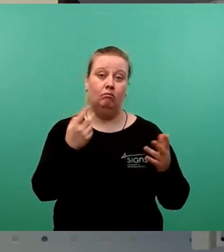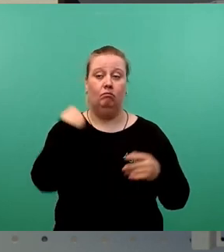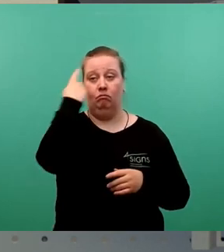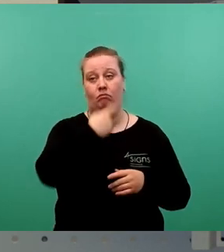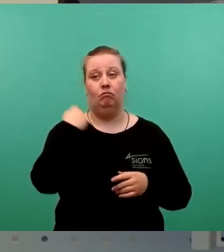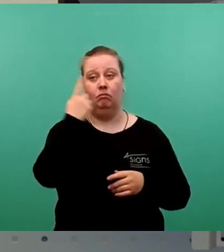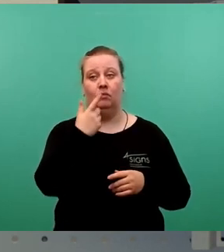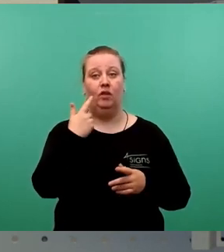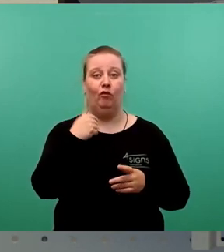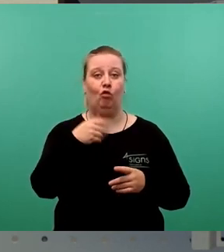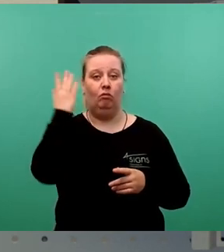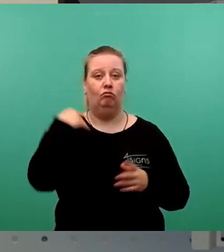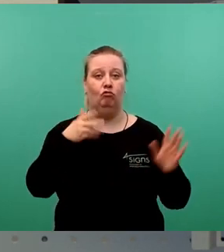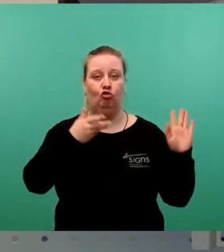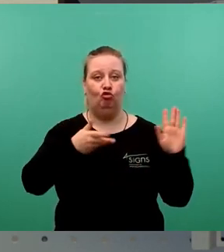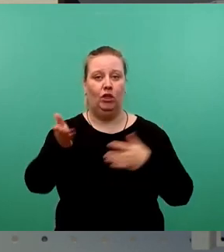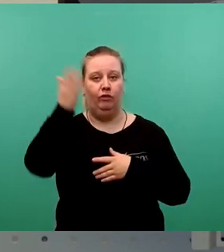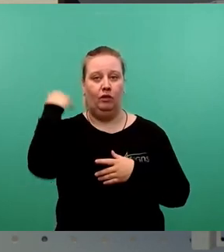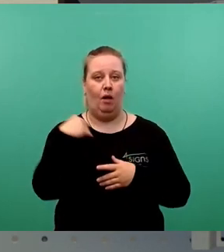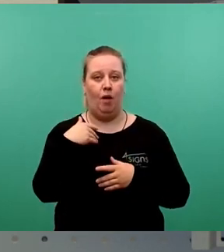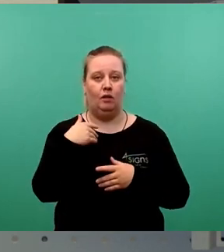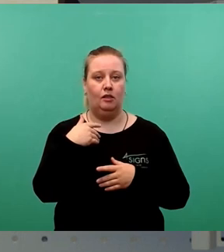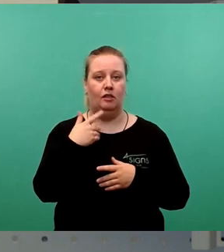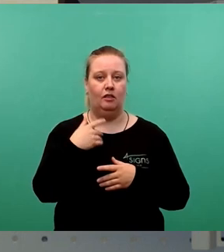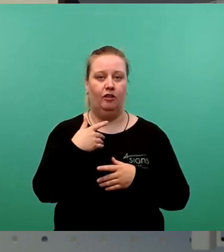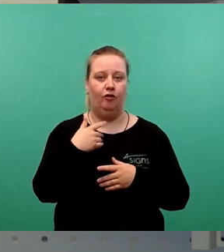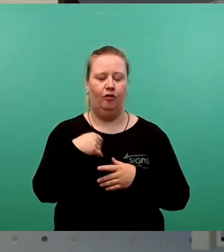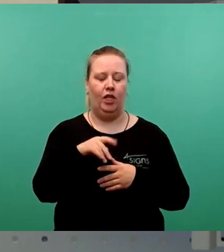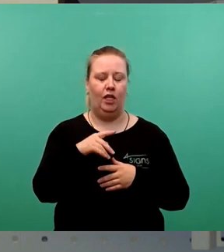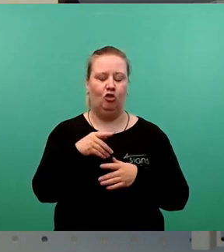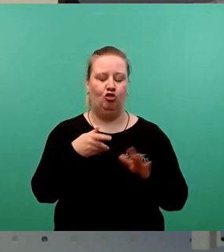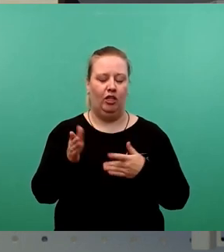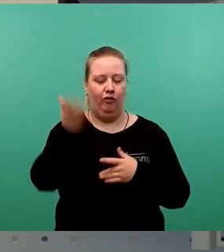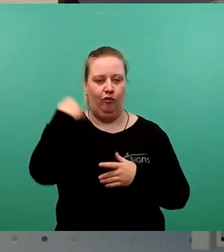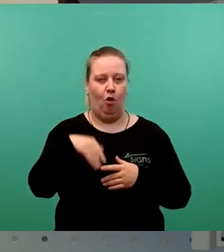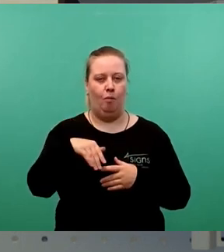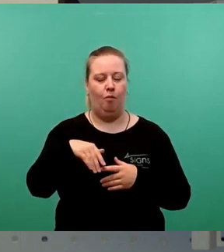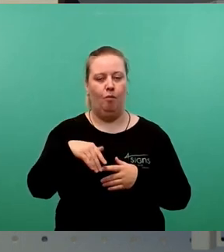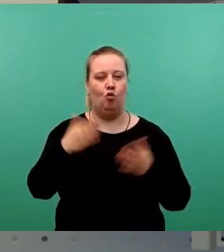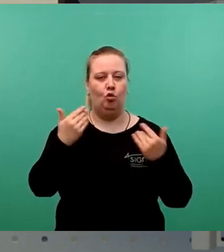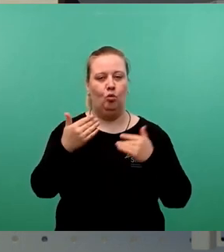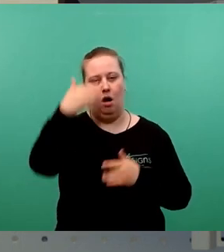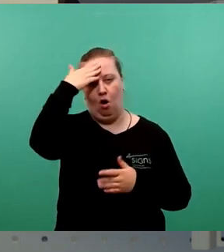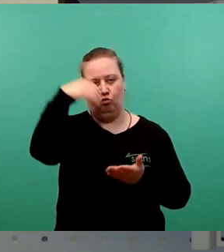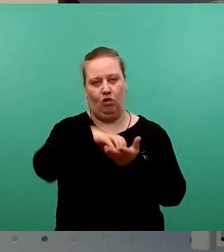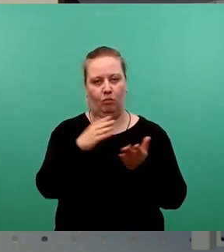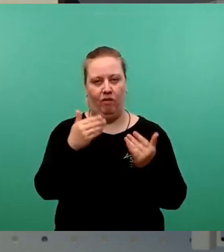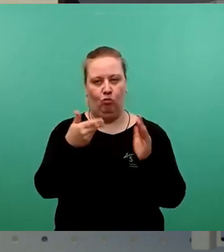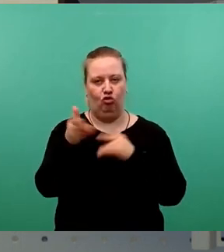krachende und schnellstmögliche, für das schnellstmögliche Scheitern im Rahmen der Kulturhauptstadt-Bewerbung